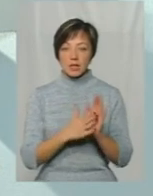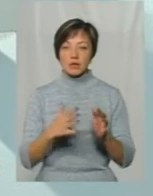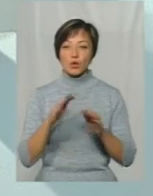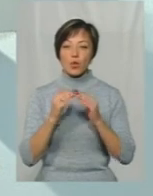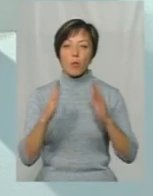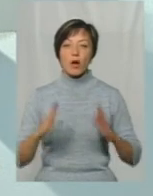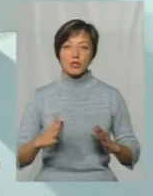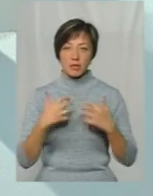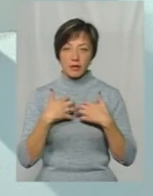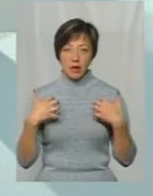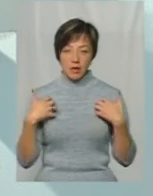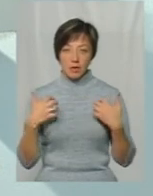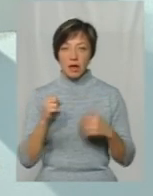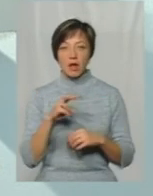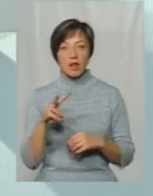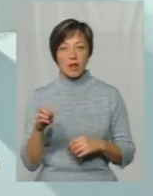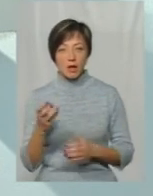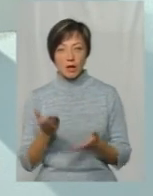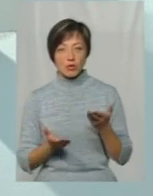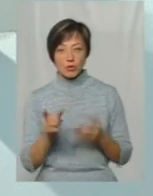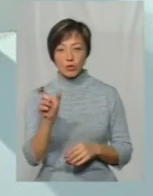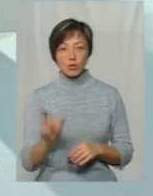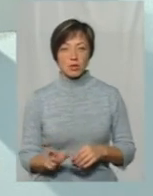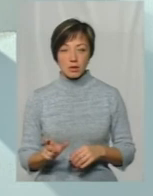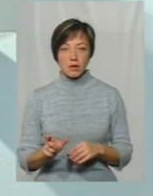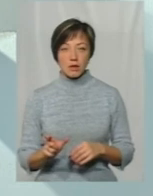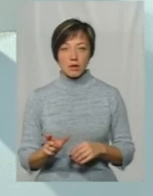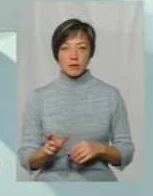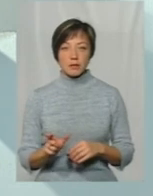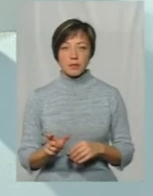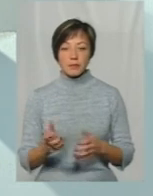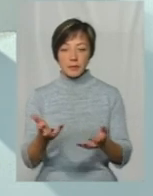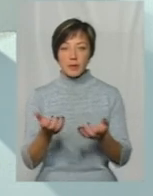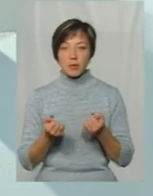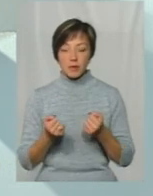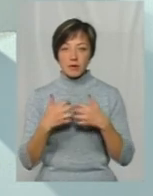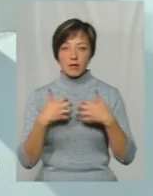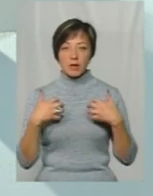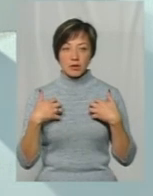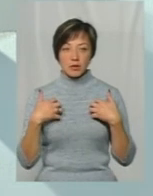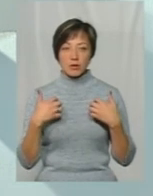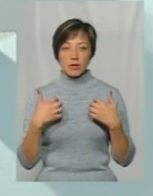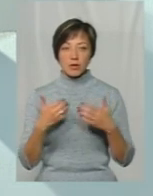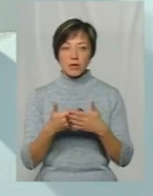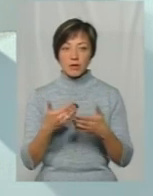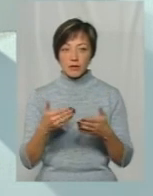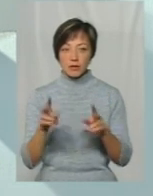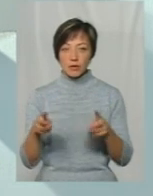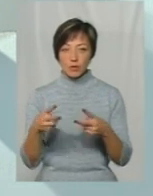домашніх тварин Але якщо людина бере тварину від клуба